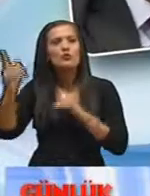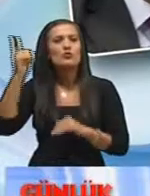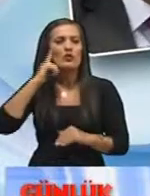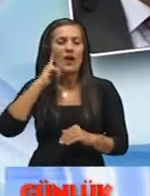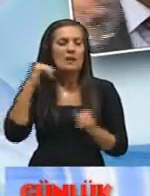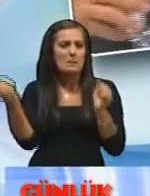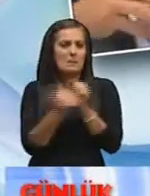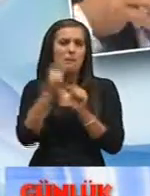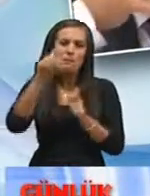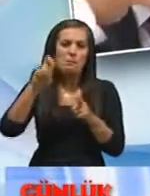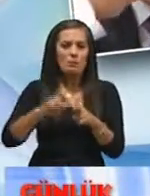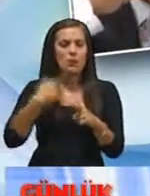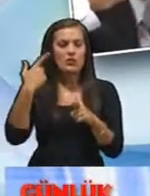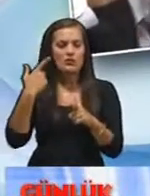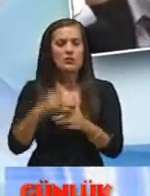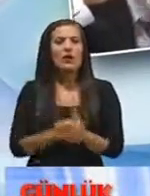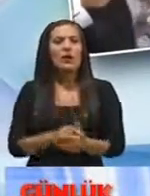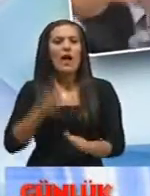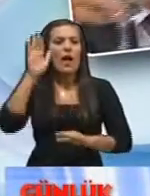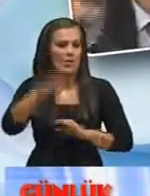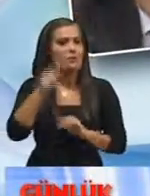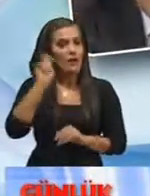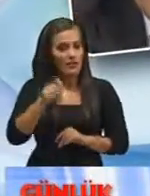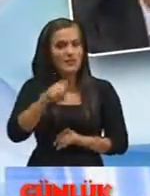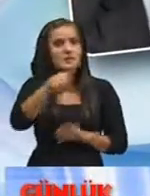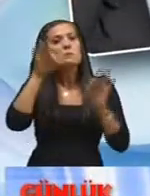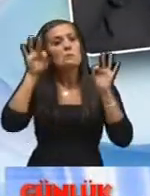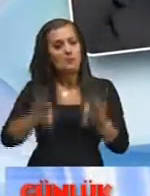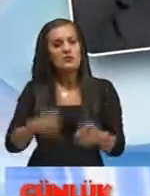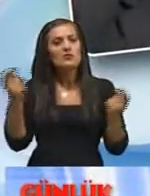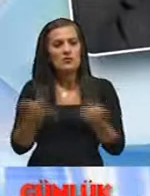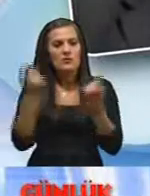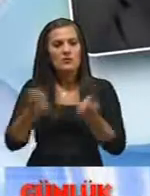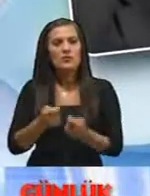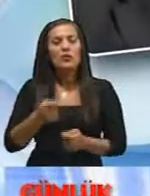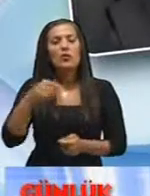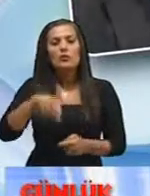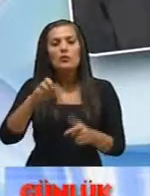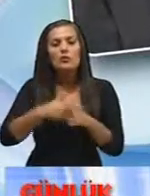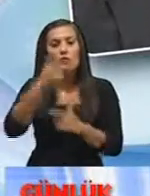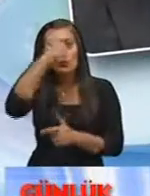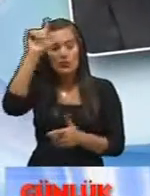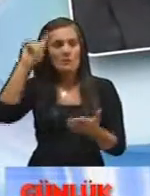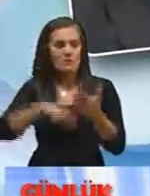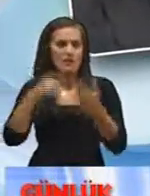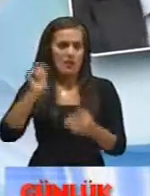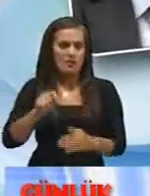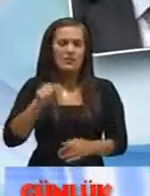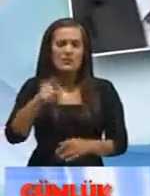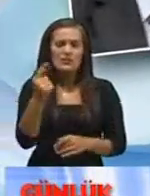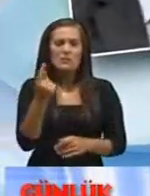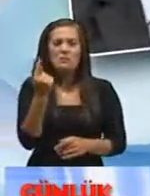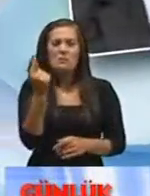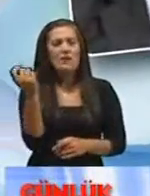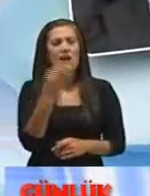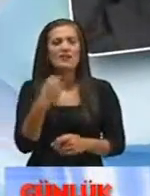Duyarlılığınızla Bir projeye Adım attınız Başlattınız Çalışıyorsunuz Türkiye'den Hatta bu işi Birazcık Birkaç